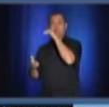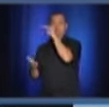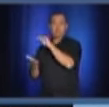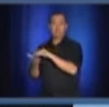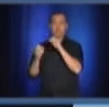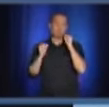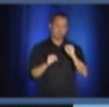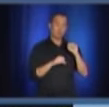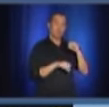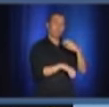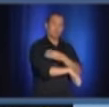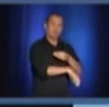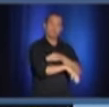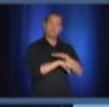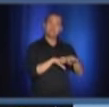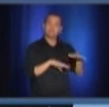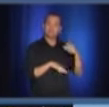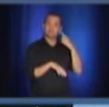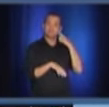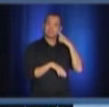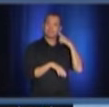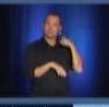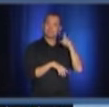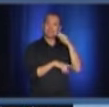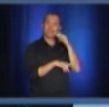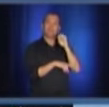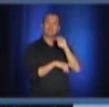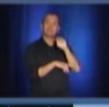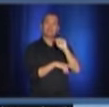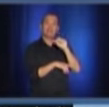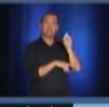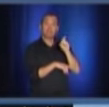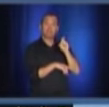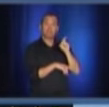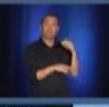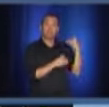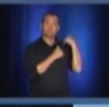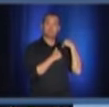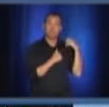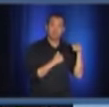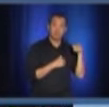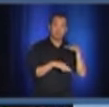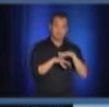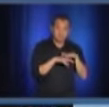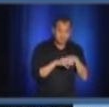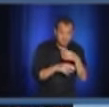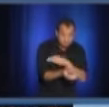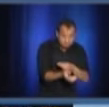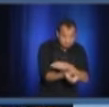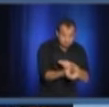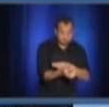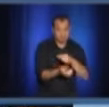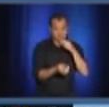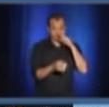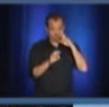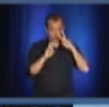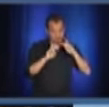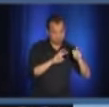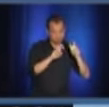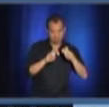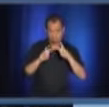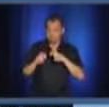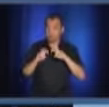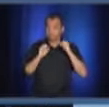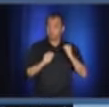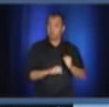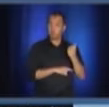avec une méthodologie stratifiée, va nous sortir des résultats sous peu, là, pour ne dire dans les quelques jours qui viennent. Merci. Maintenant, au